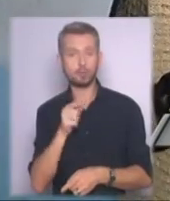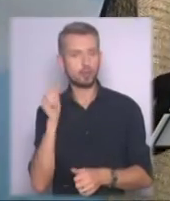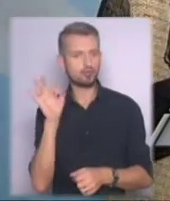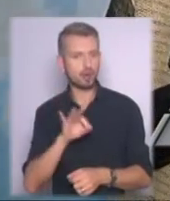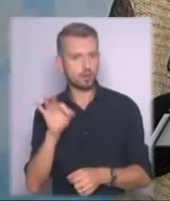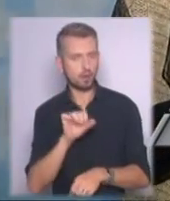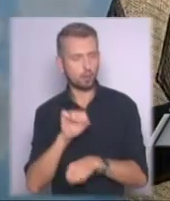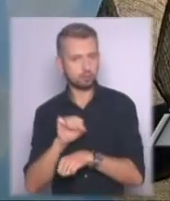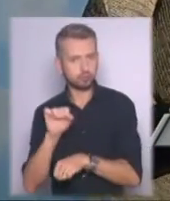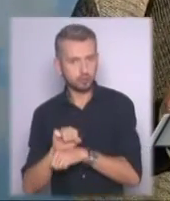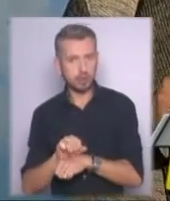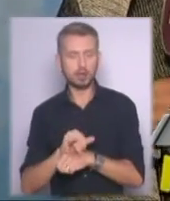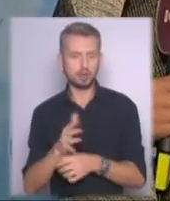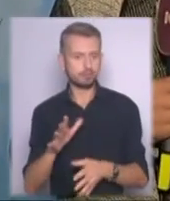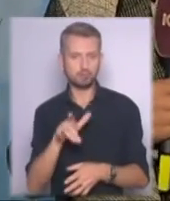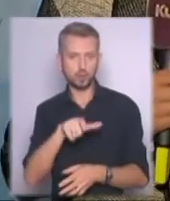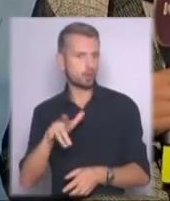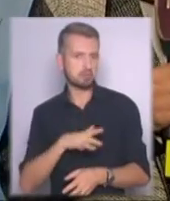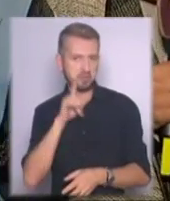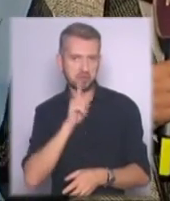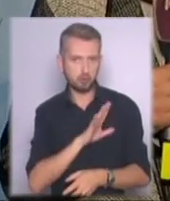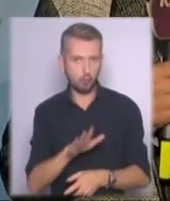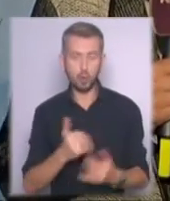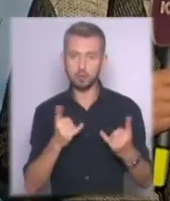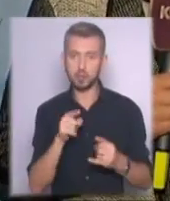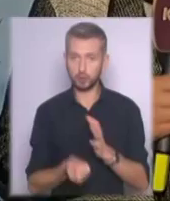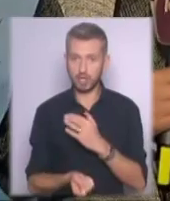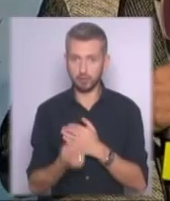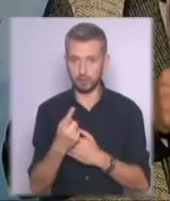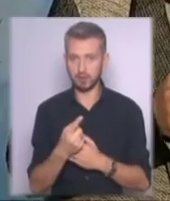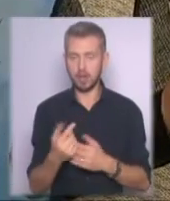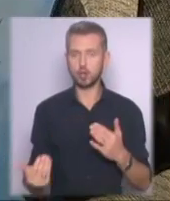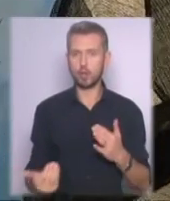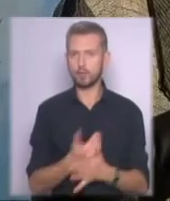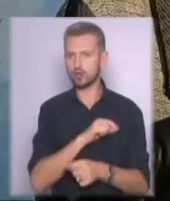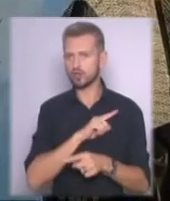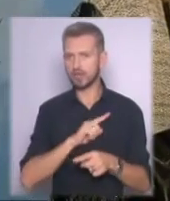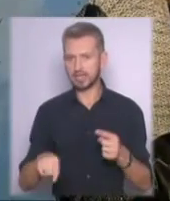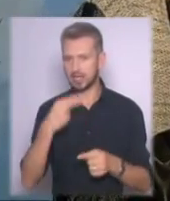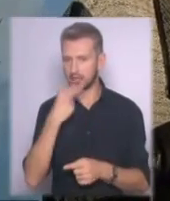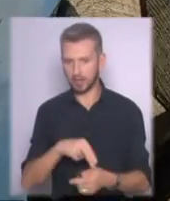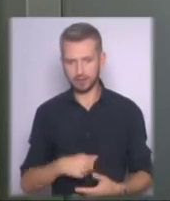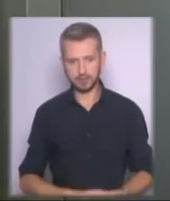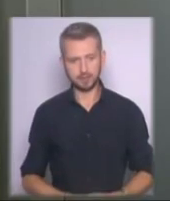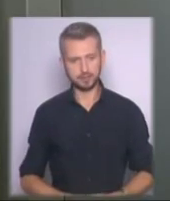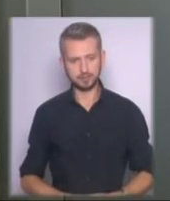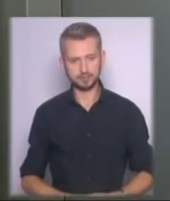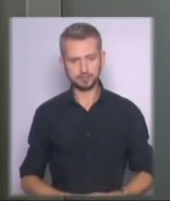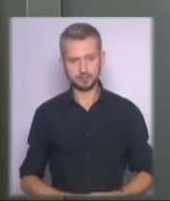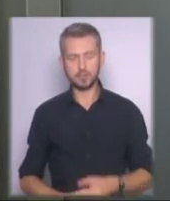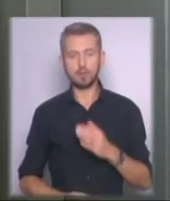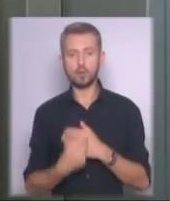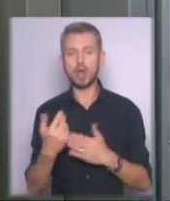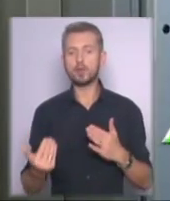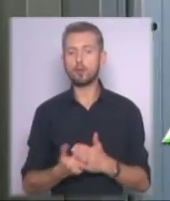застрягав, тим самим створював незручності для жителів. Тепер же тут з'явився новий, швидкий та якісний. Появі